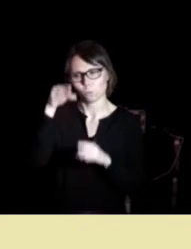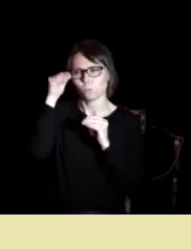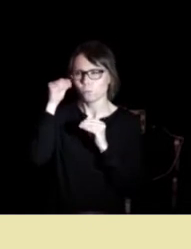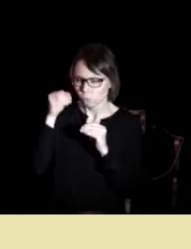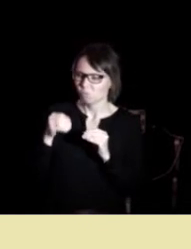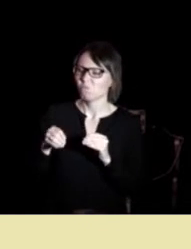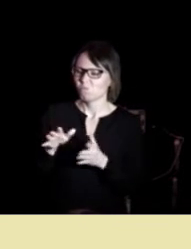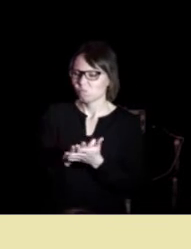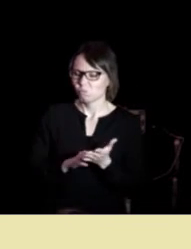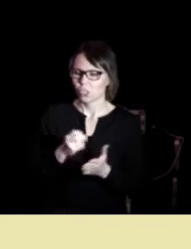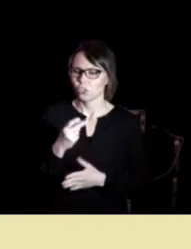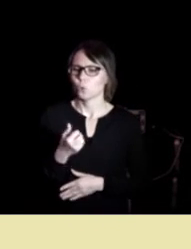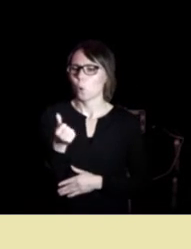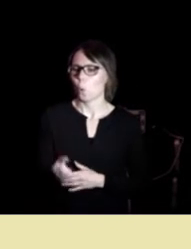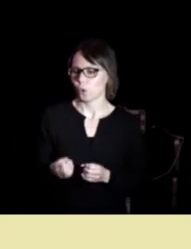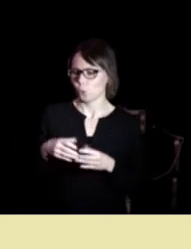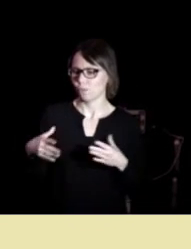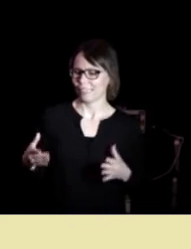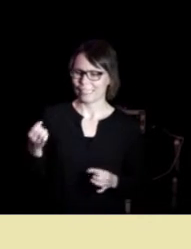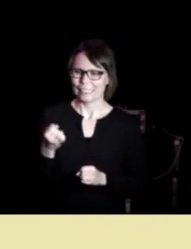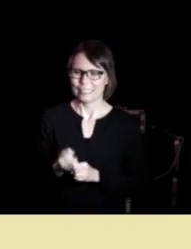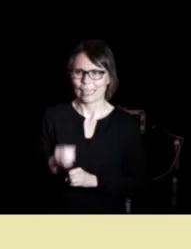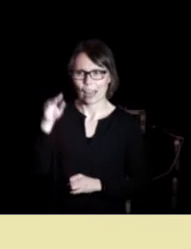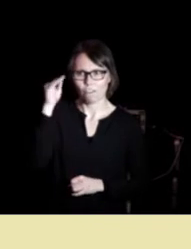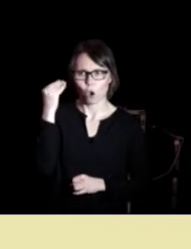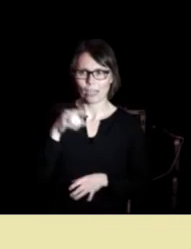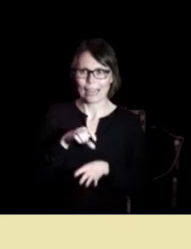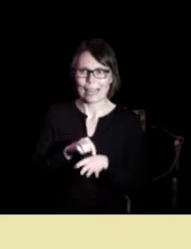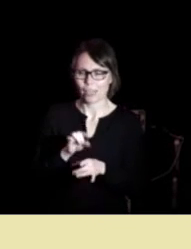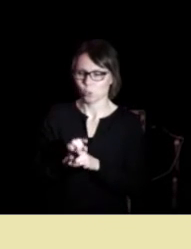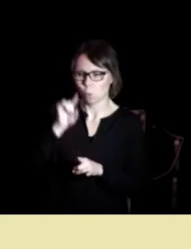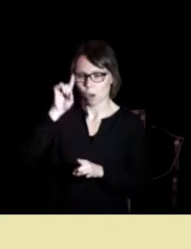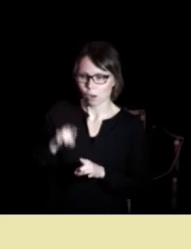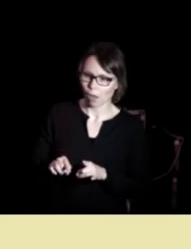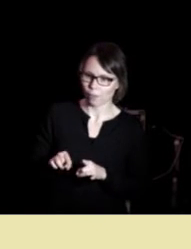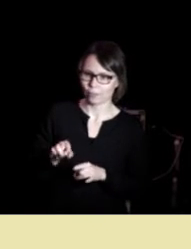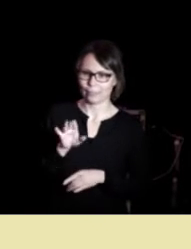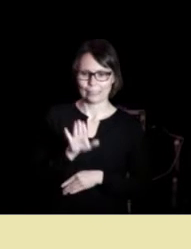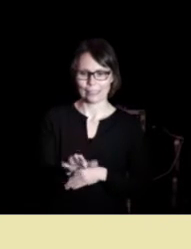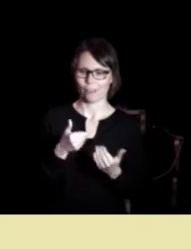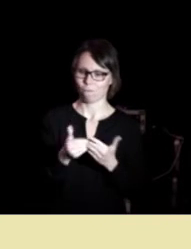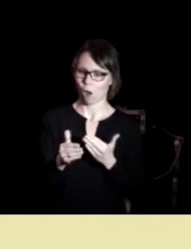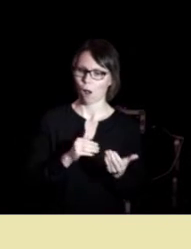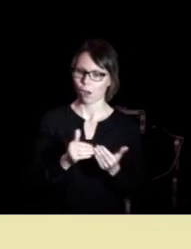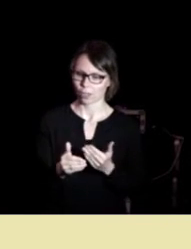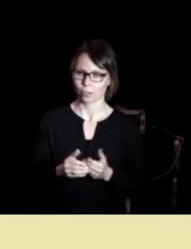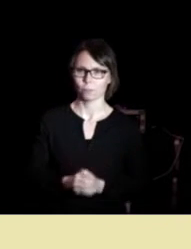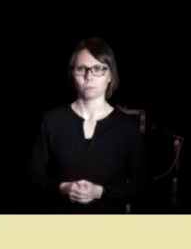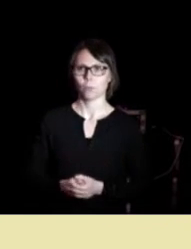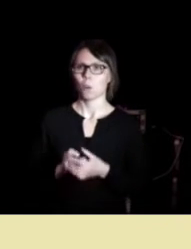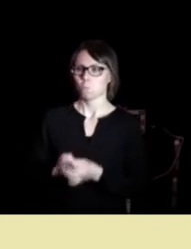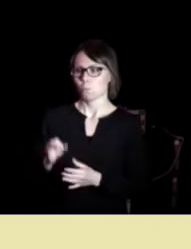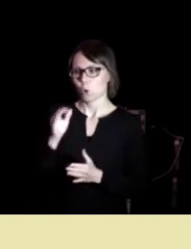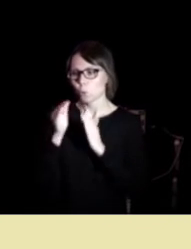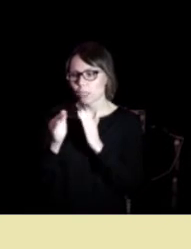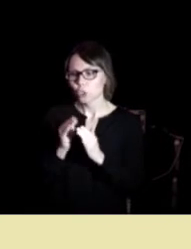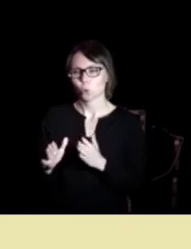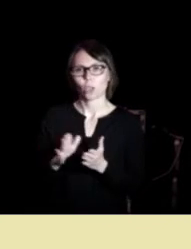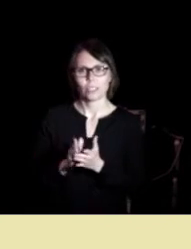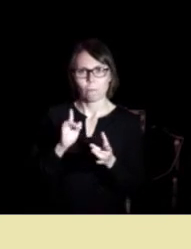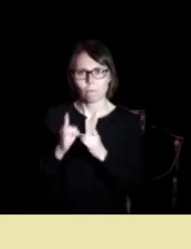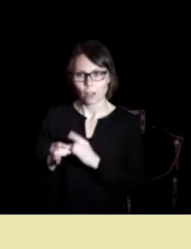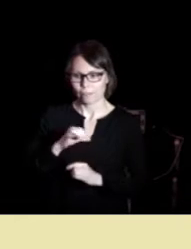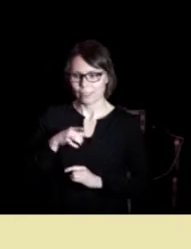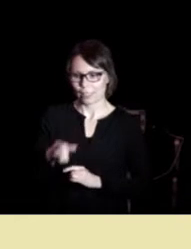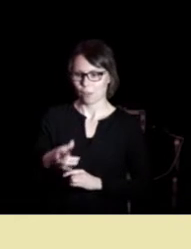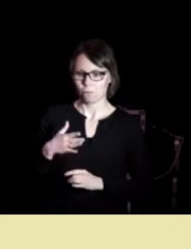20 år å utvikle en skikkelig erfaren lege som behersker sitt fag om kommunikasjon og samvalg skal bli